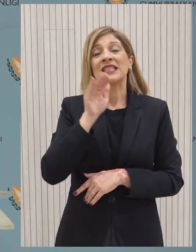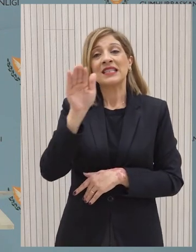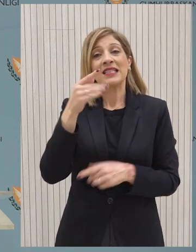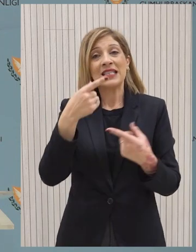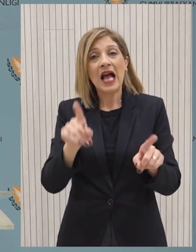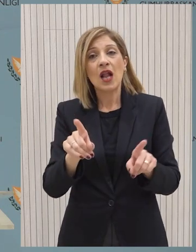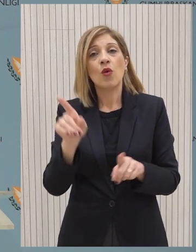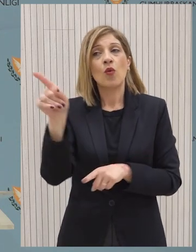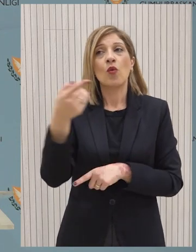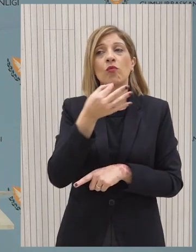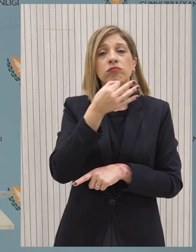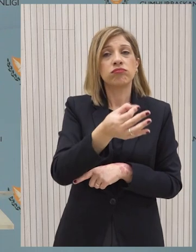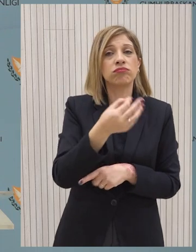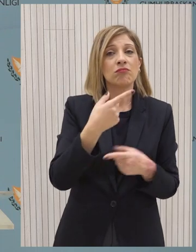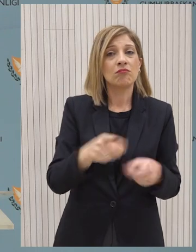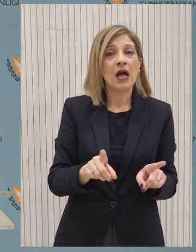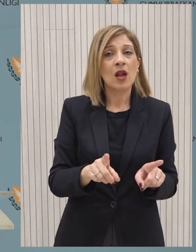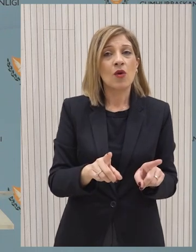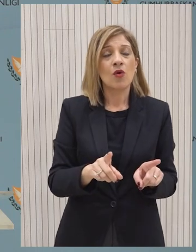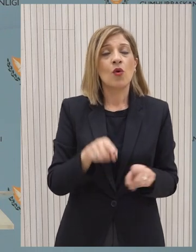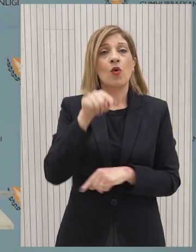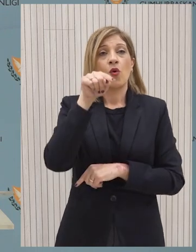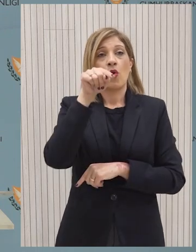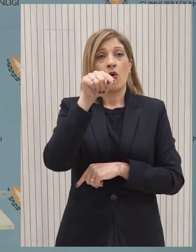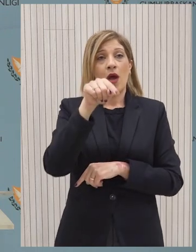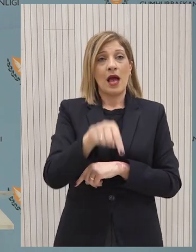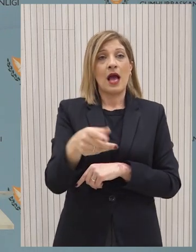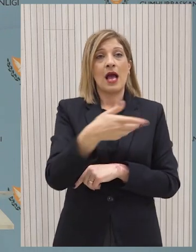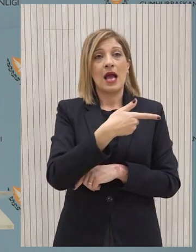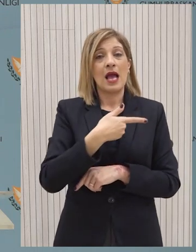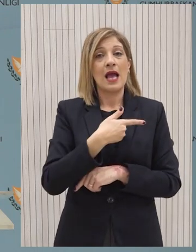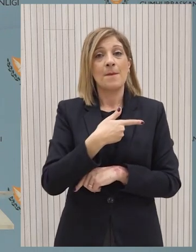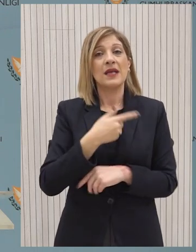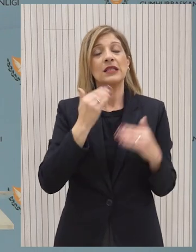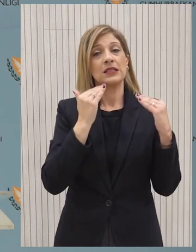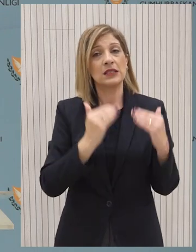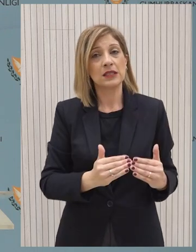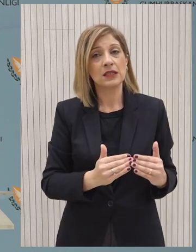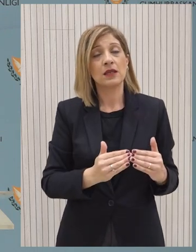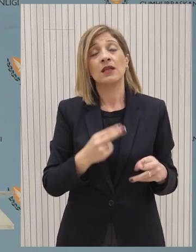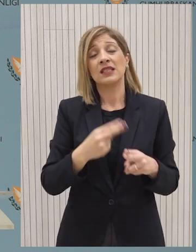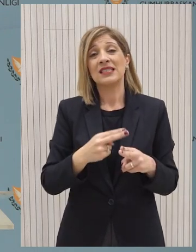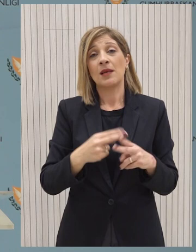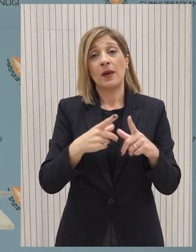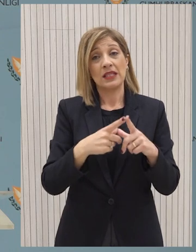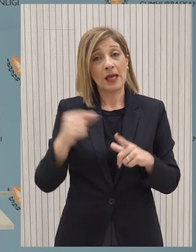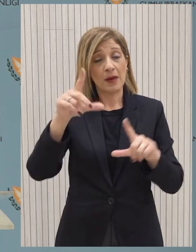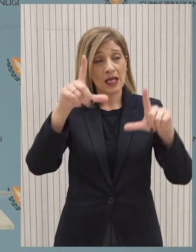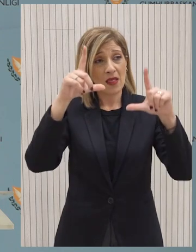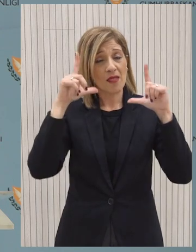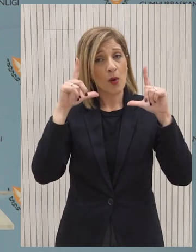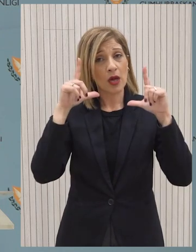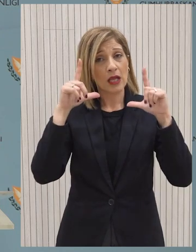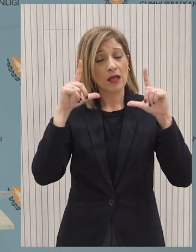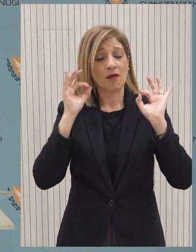Αξιολογούμε διαρκώς λόγω με να αντιλαμβάνεσαι ότι αυτό στο οποίο εμείς θα παραμείνουμε πιστοί είναι στις διαχρονικές αξίες ιδιαίτερα η Κυπριακή Δημοκρατία